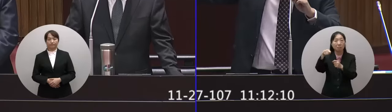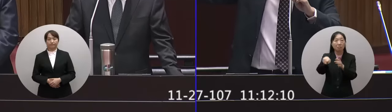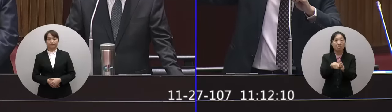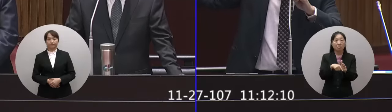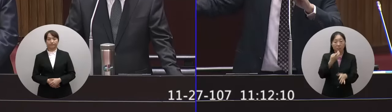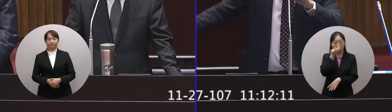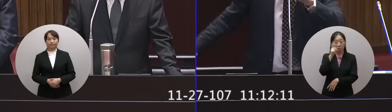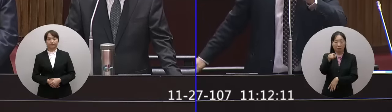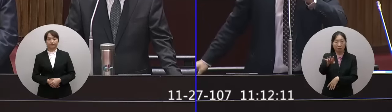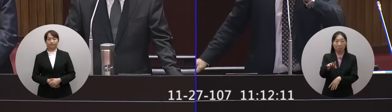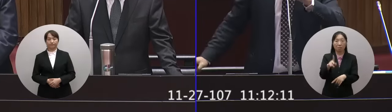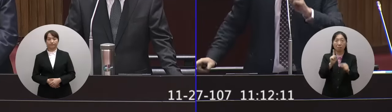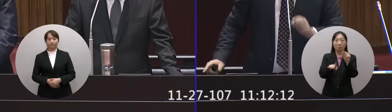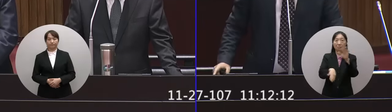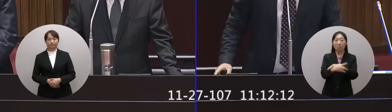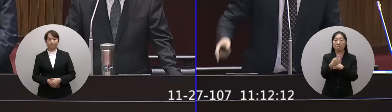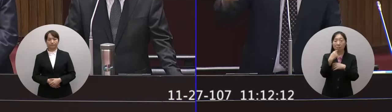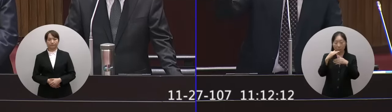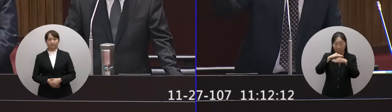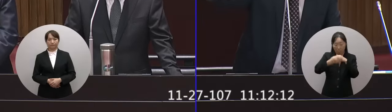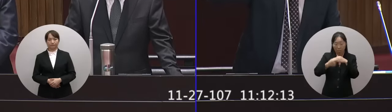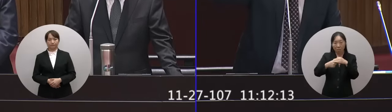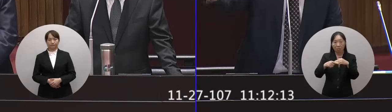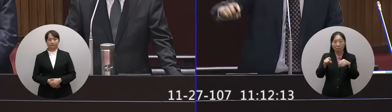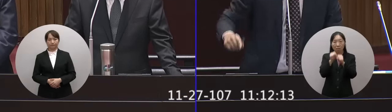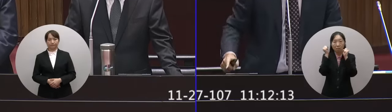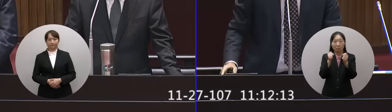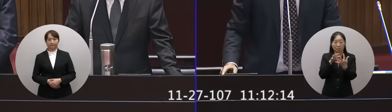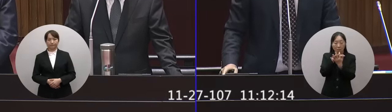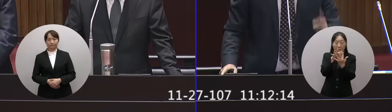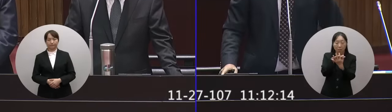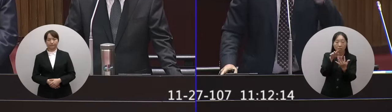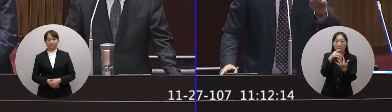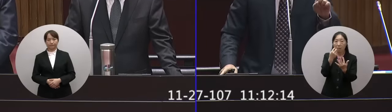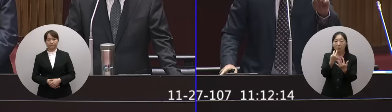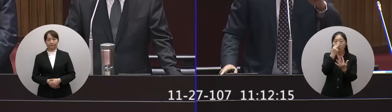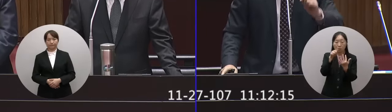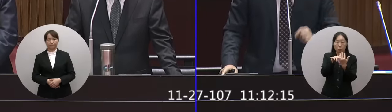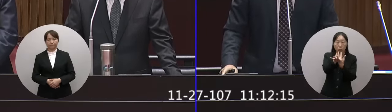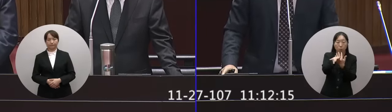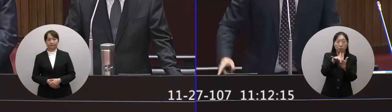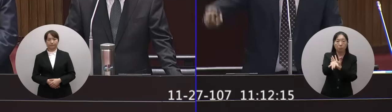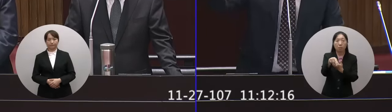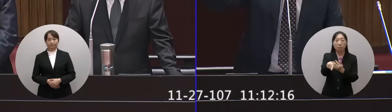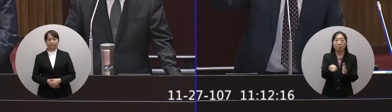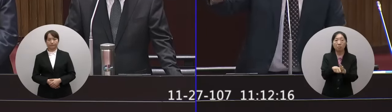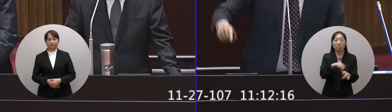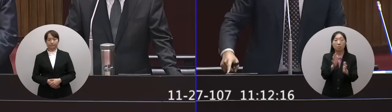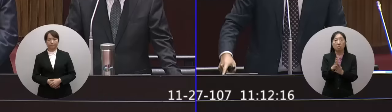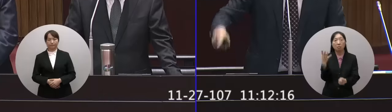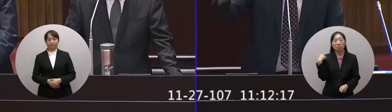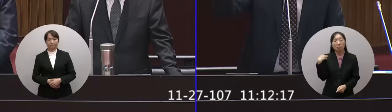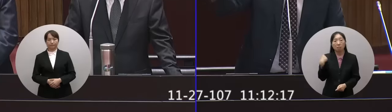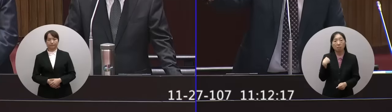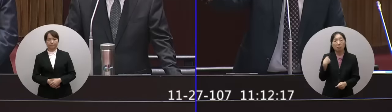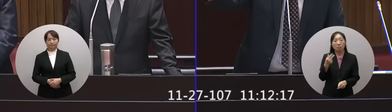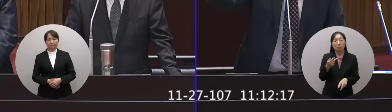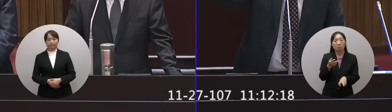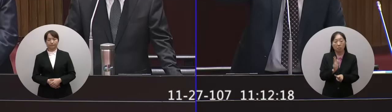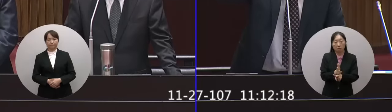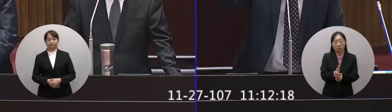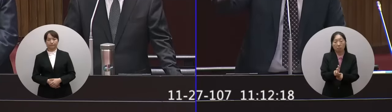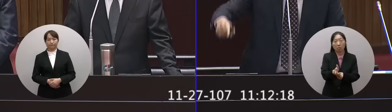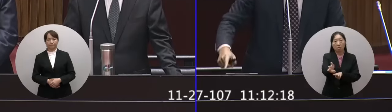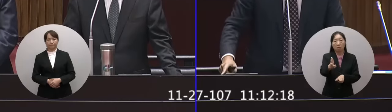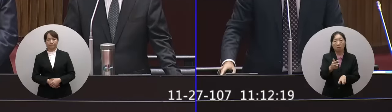了這一個中空絲膜就已經故障阻風泵就已經漏氣他可以撐著不要換他上次